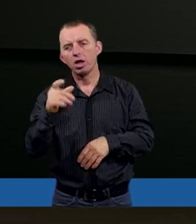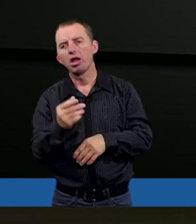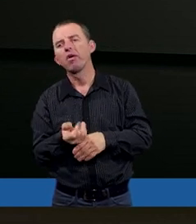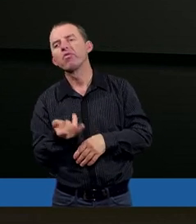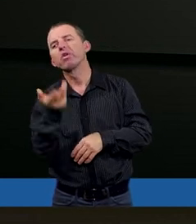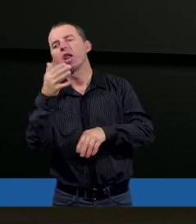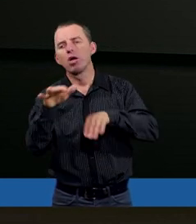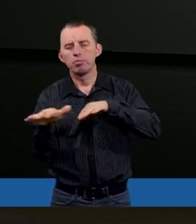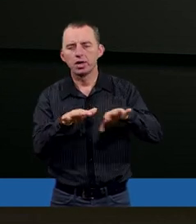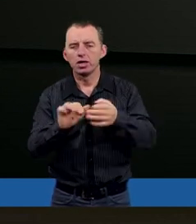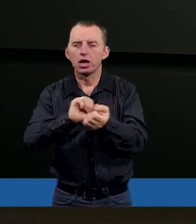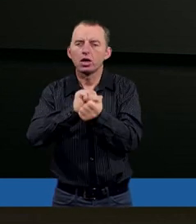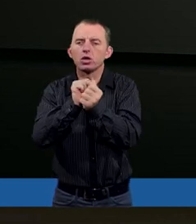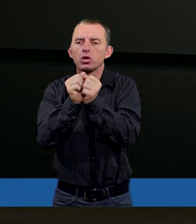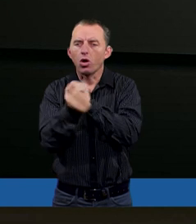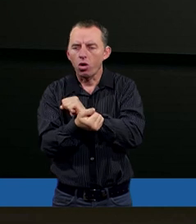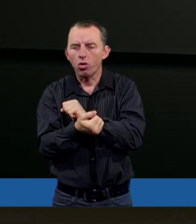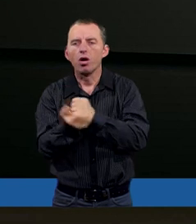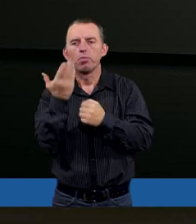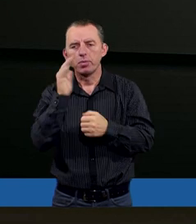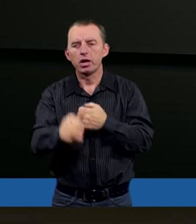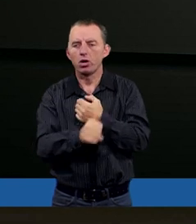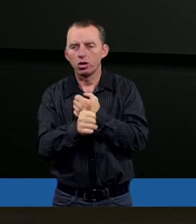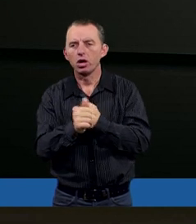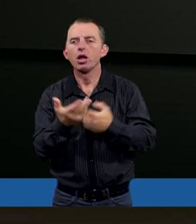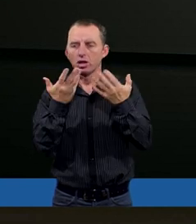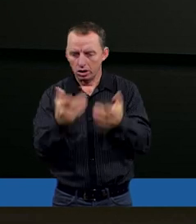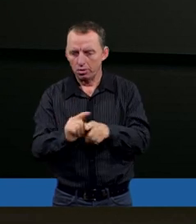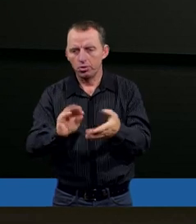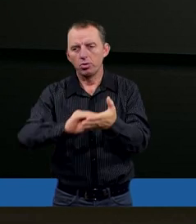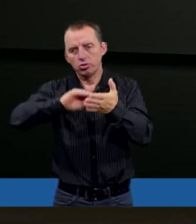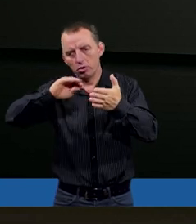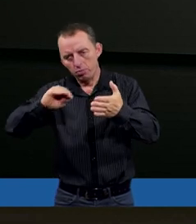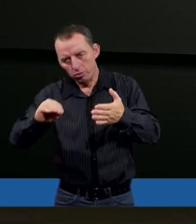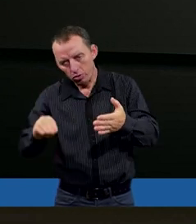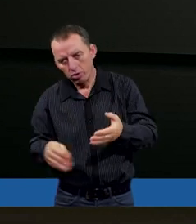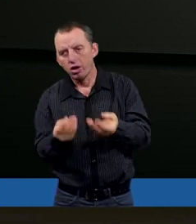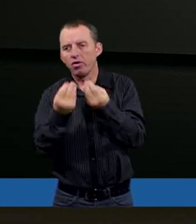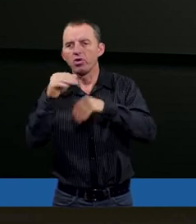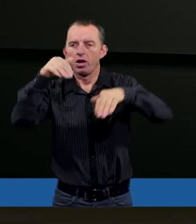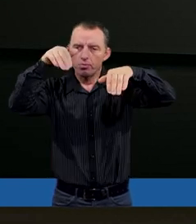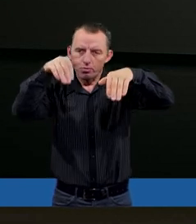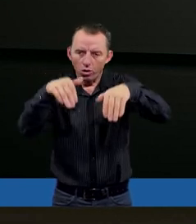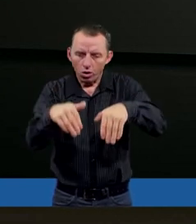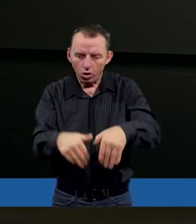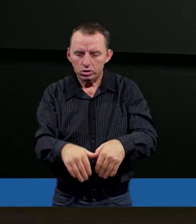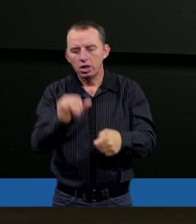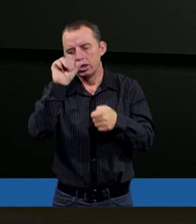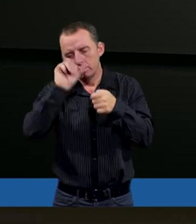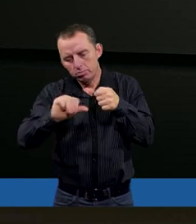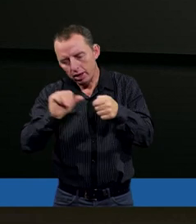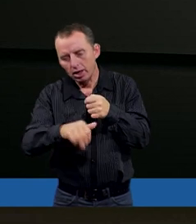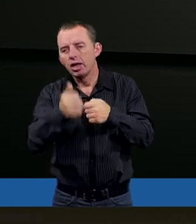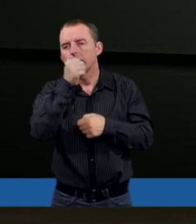miejscach są bardzo mądre. Ja też bym się podpisał, nawet podkreśliłem sobie w Biblii, czy możesz zbadać tajemnicę Boga,